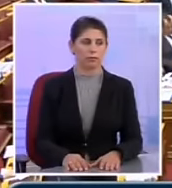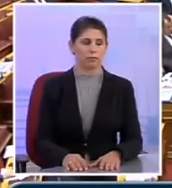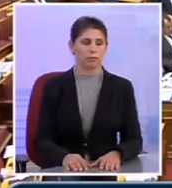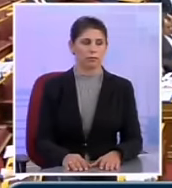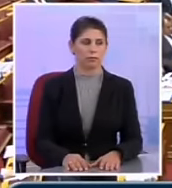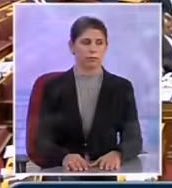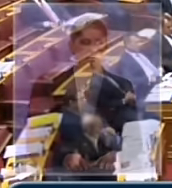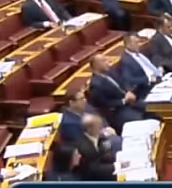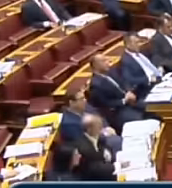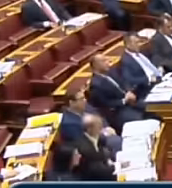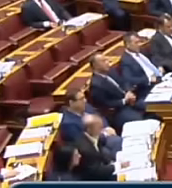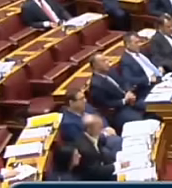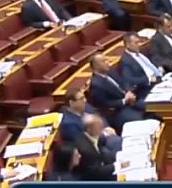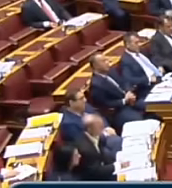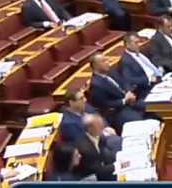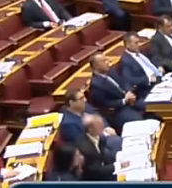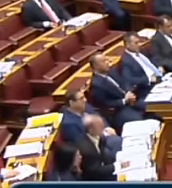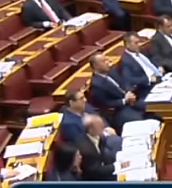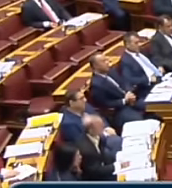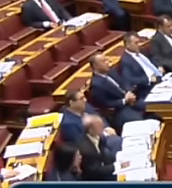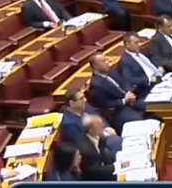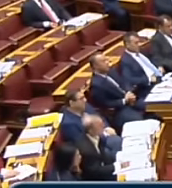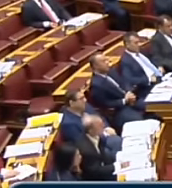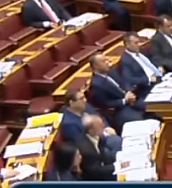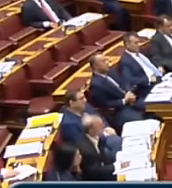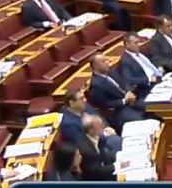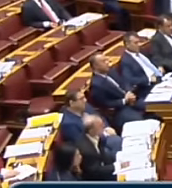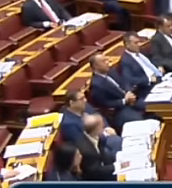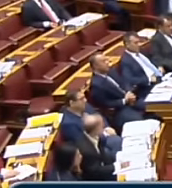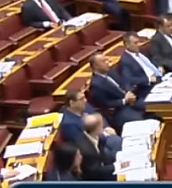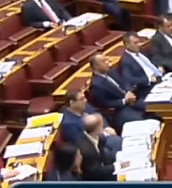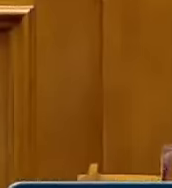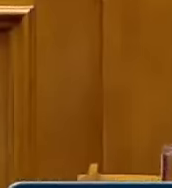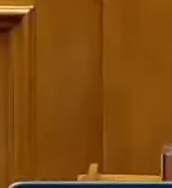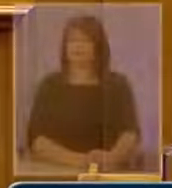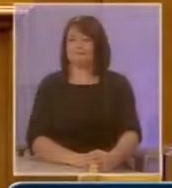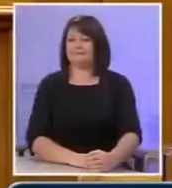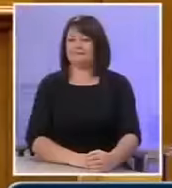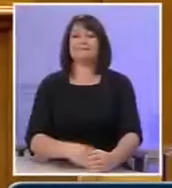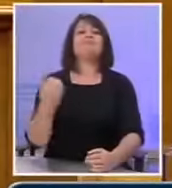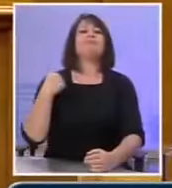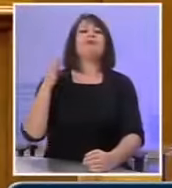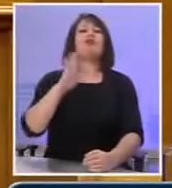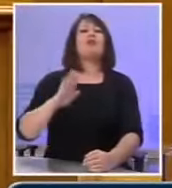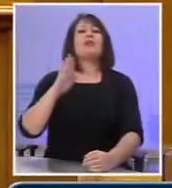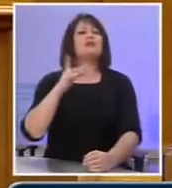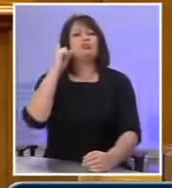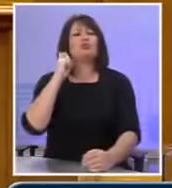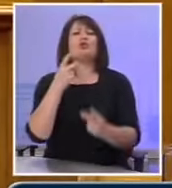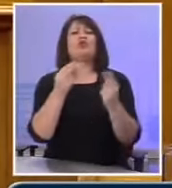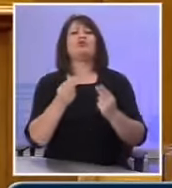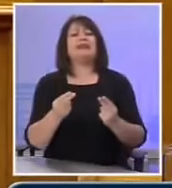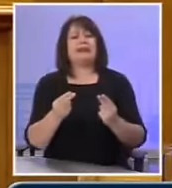Μετά θα διαμαρτύρισετε γιατί διακόπτεστε. Ρωτάει ο κύριος Βορύδης και πού ξέρω εγώ τα στοιχεία είναι. Όπως καταλαβαίνετε πάντα υπάρχουν